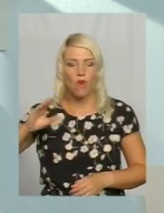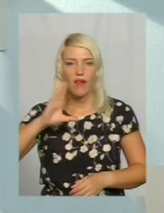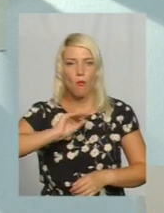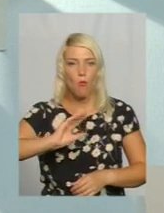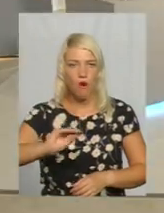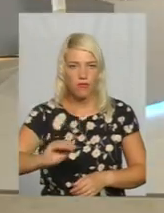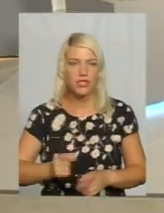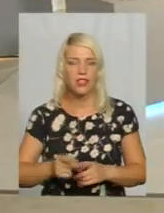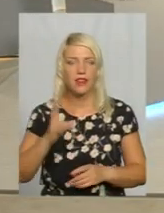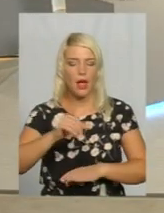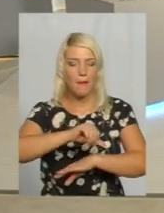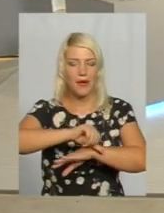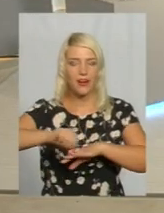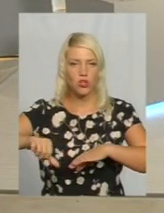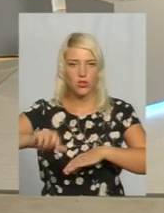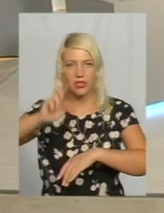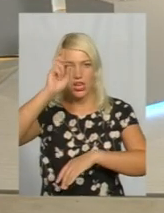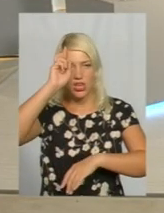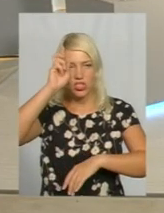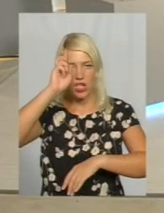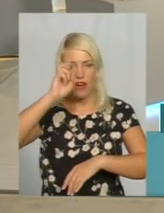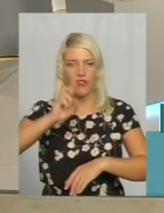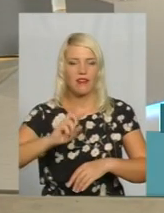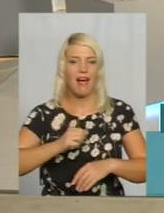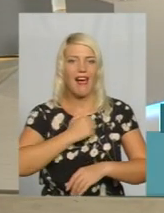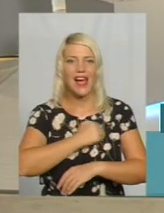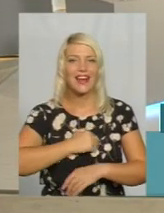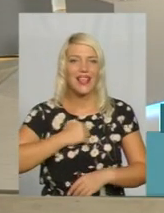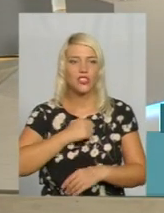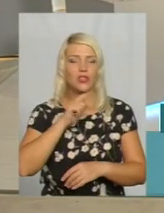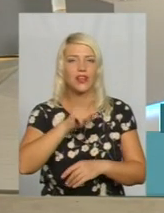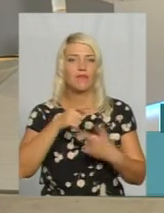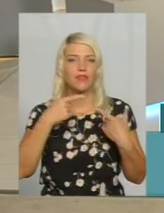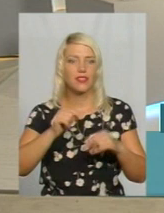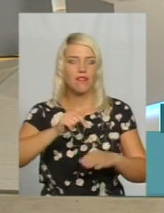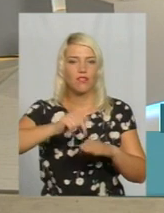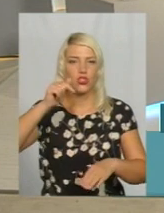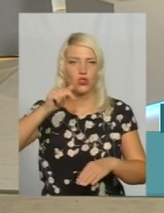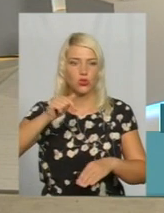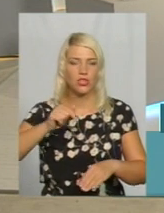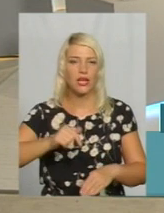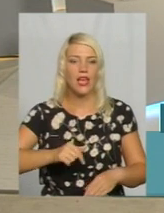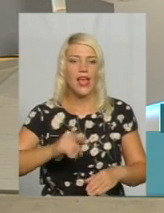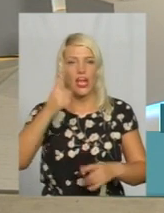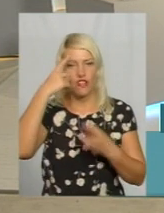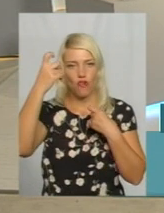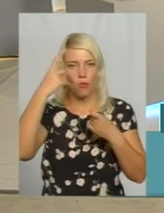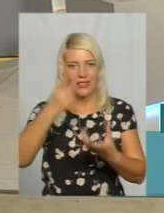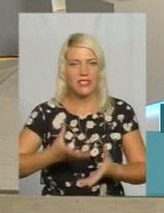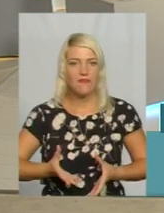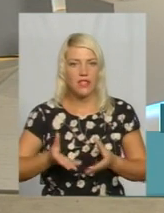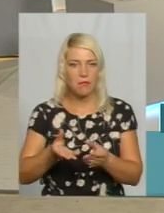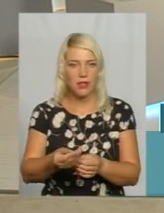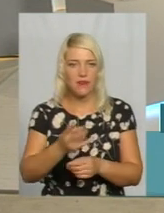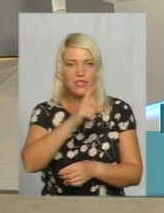прикордонні з державою-агресором, там, де доволі відчутно інформаційний вплив з території